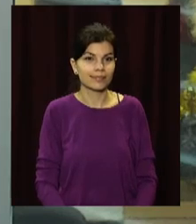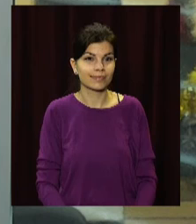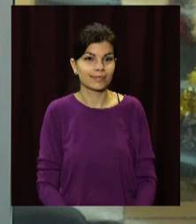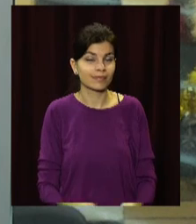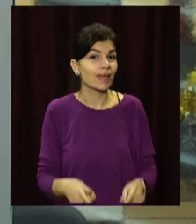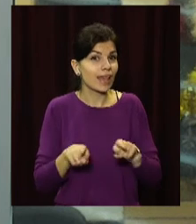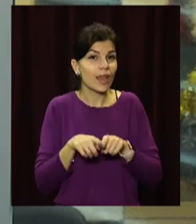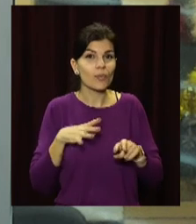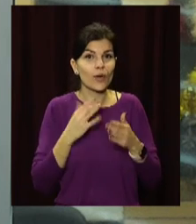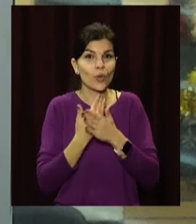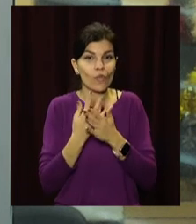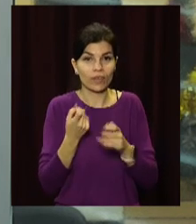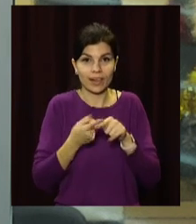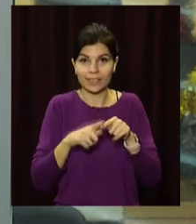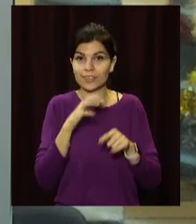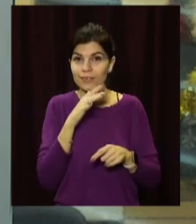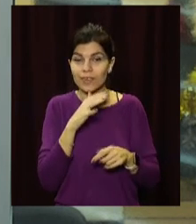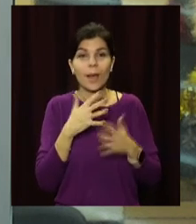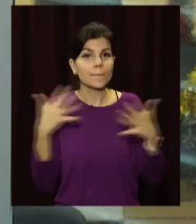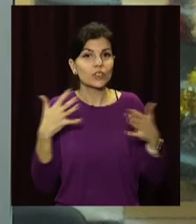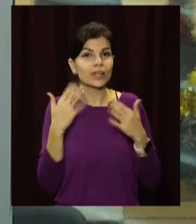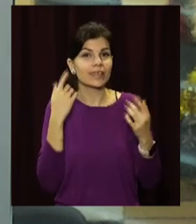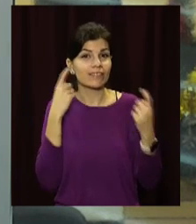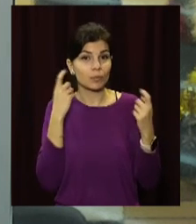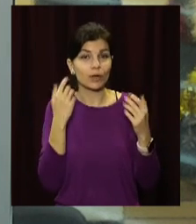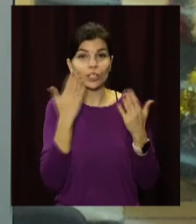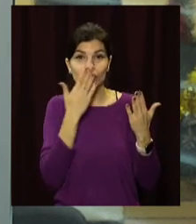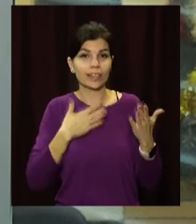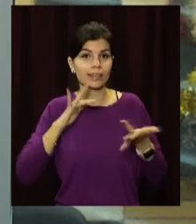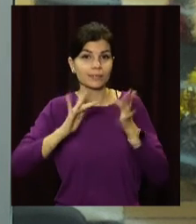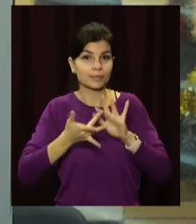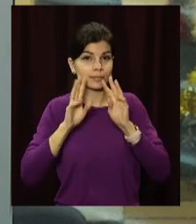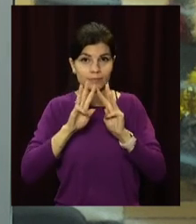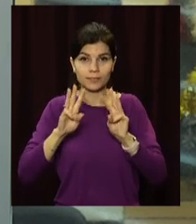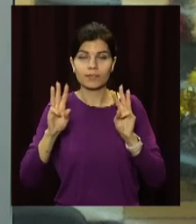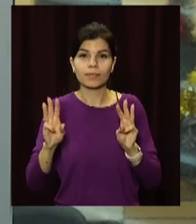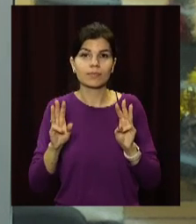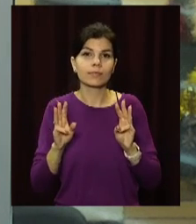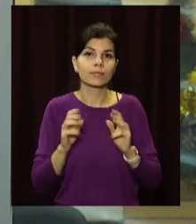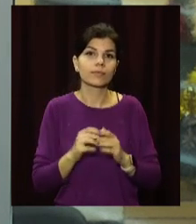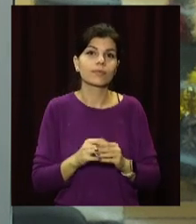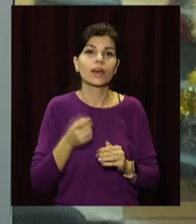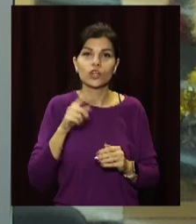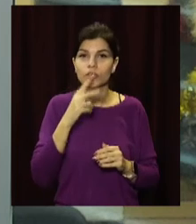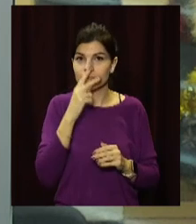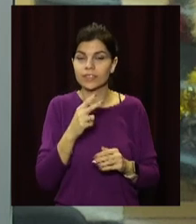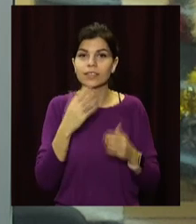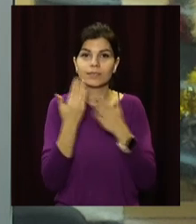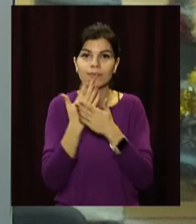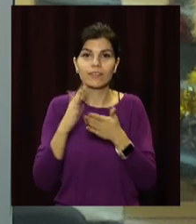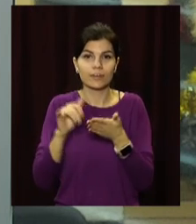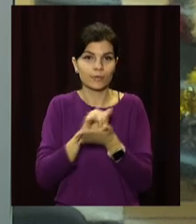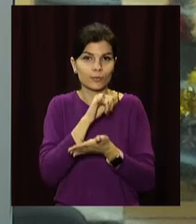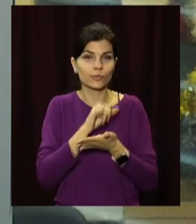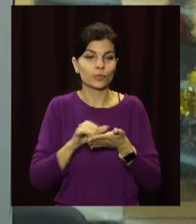Такими були новини на цю годину. Більше інформації читайте на нашому сайті opentv.media. Дивіться сюжети в соціальних